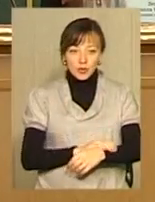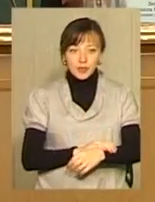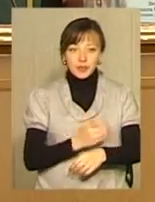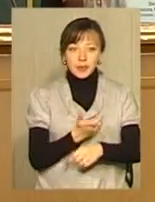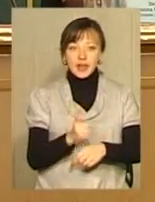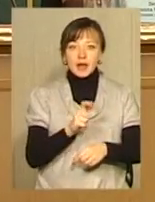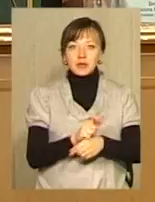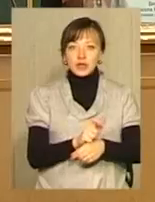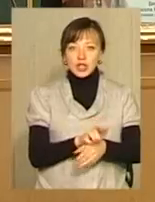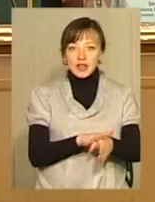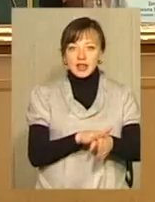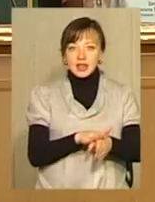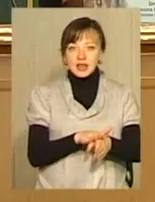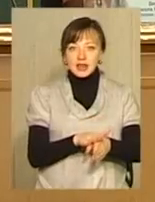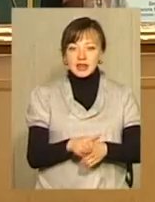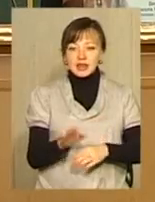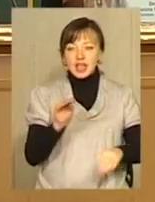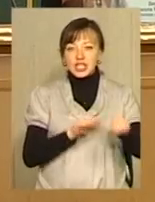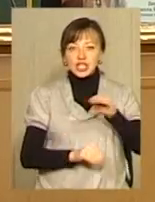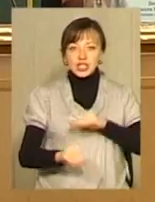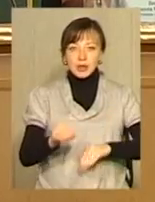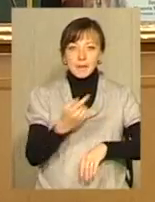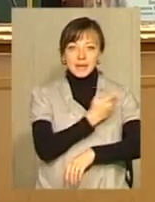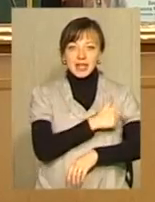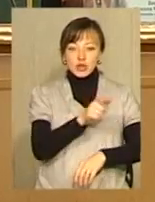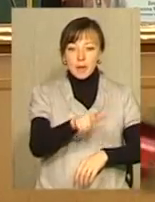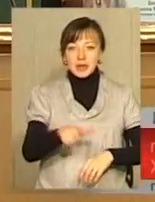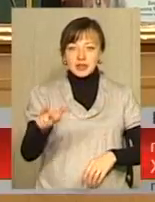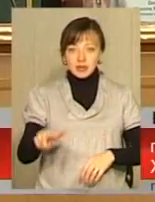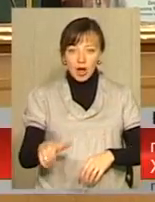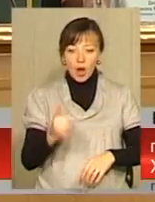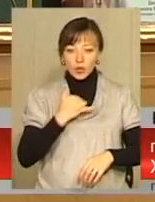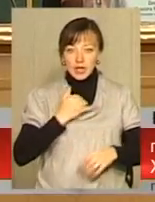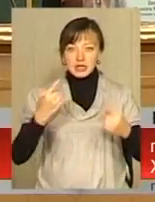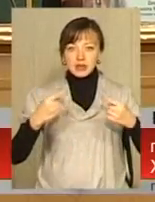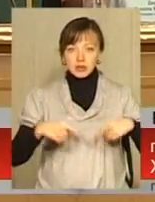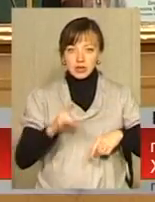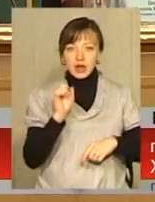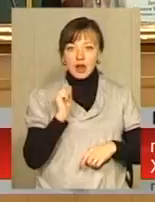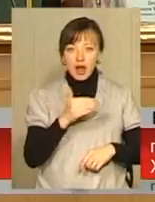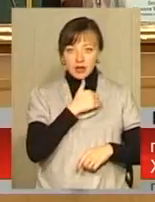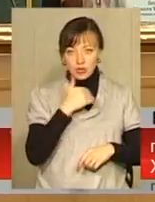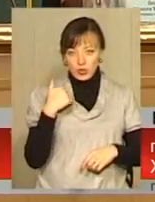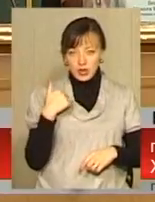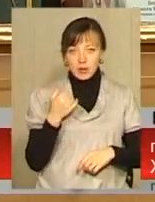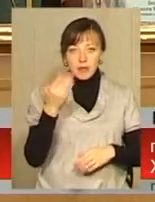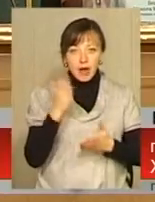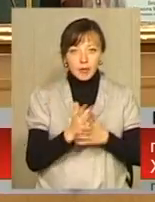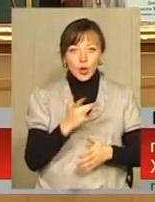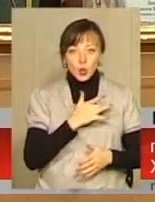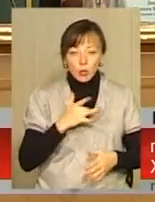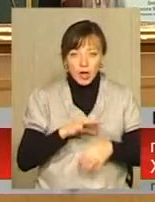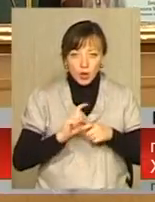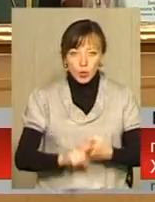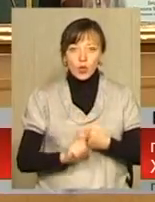медичного персоналу по Чорноострівській лікарні. А ми маємо запущений рак молочної залози, ми маємо туберкульоз,